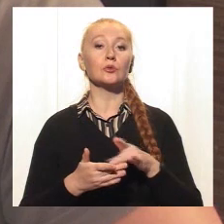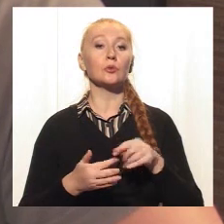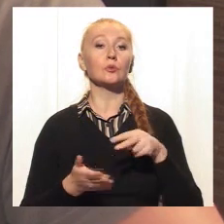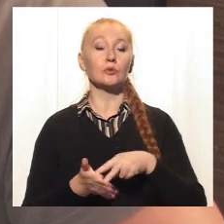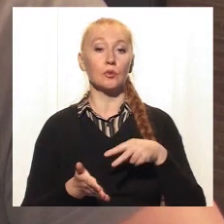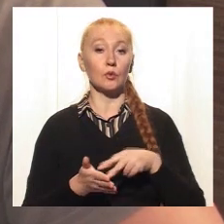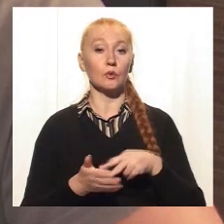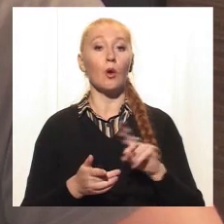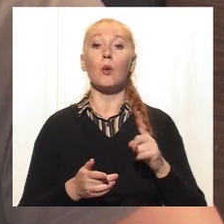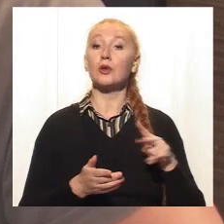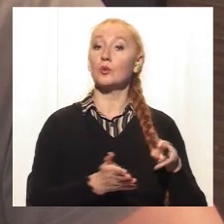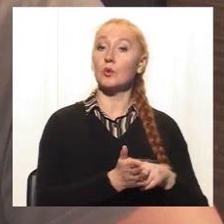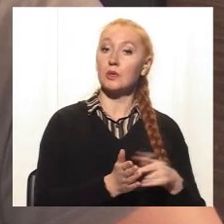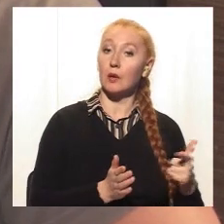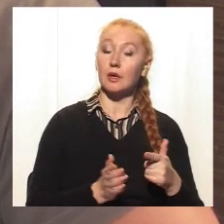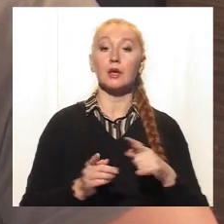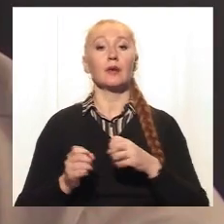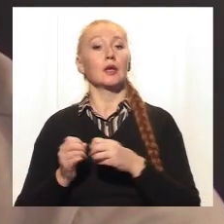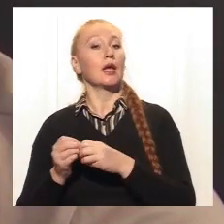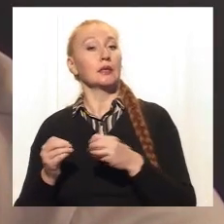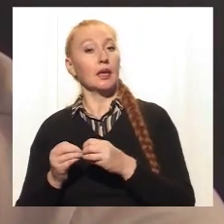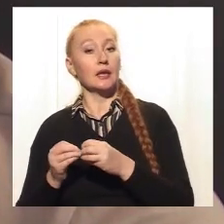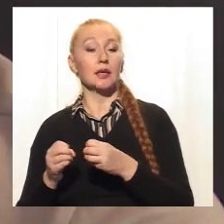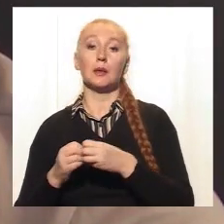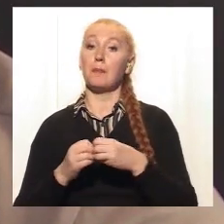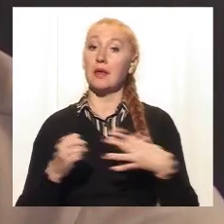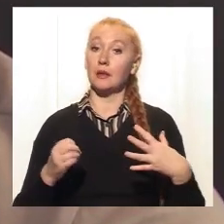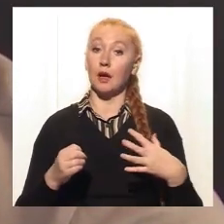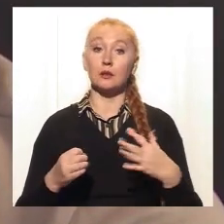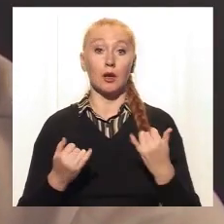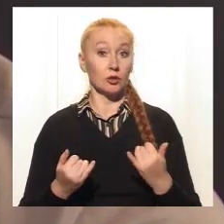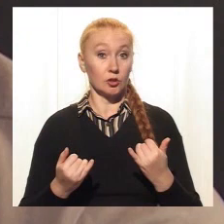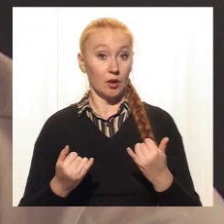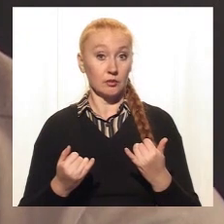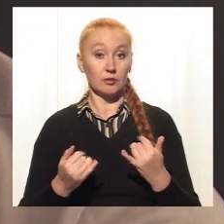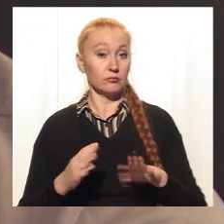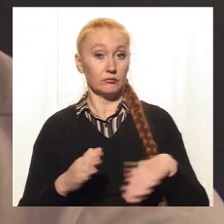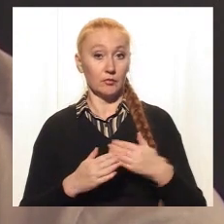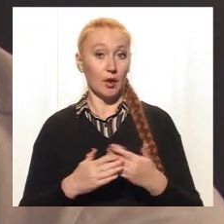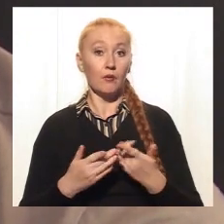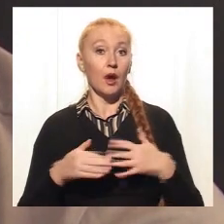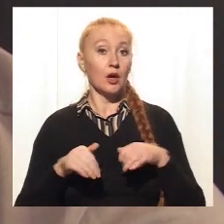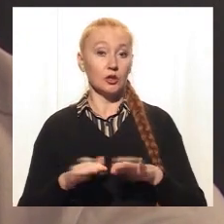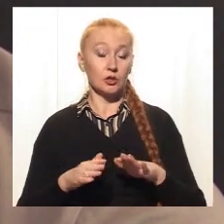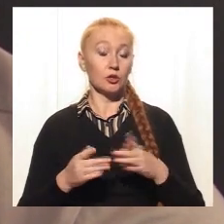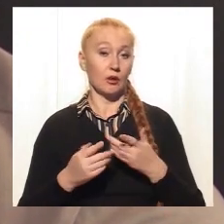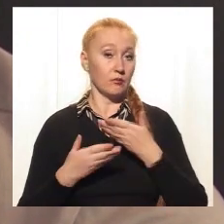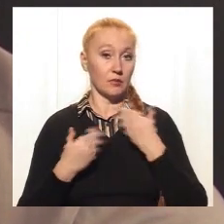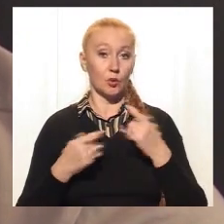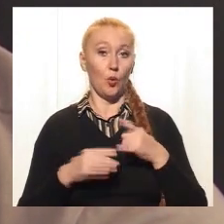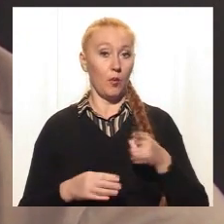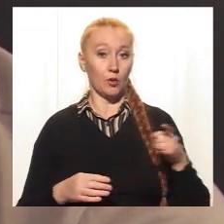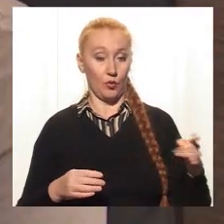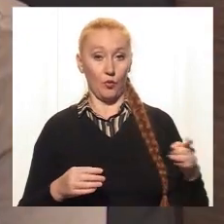Чому 7, чому 10, чому 15? На даний момент ні одного рішення, яке вирішено букву закону, по